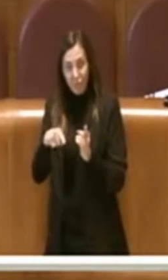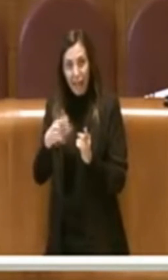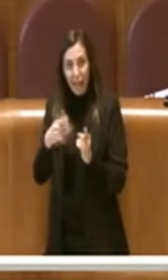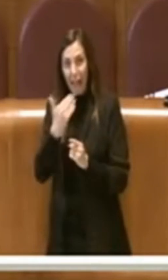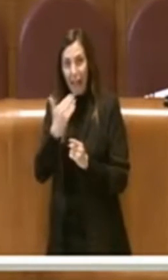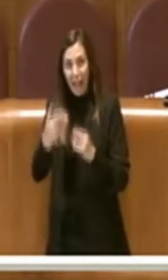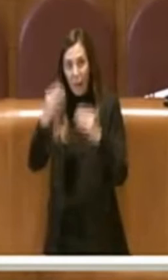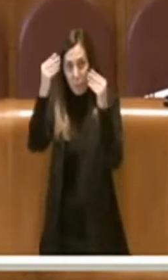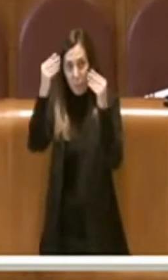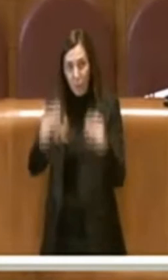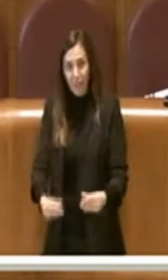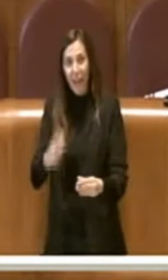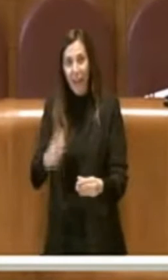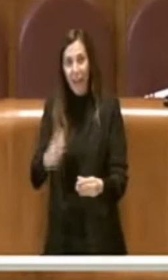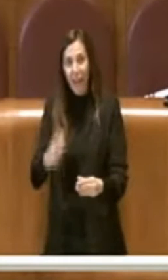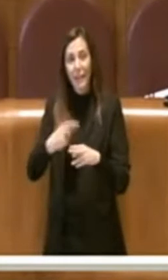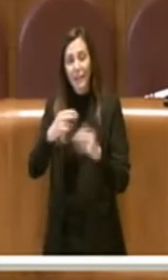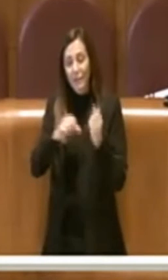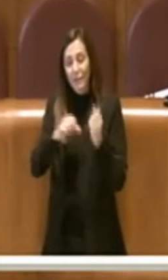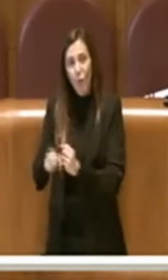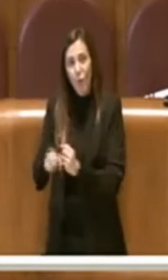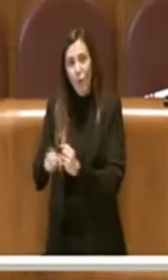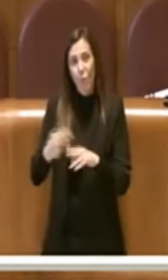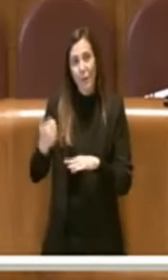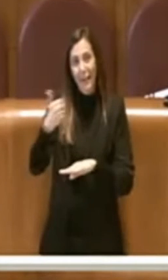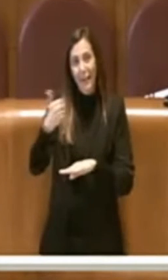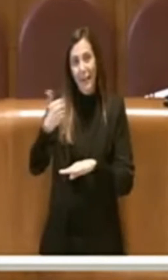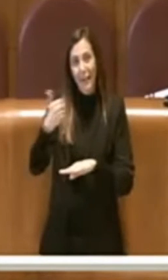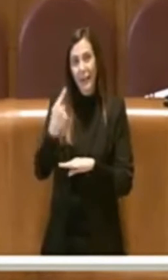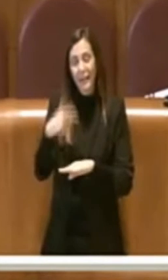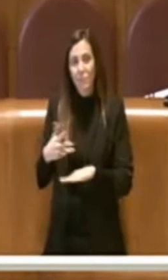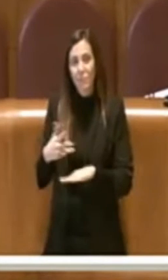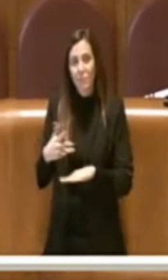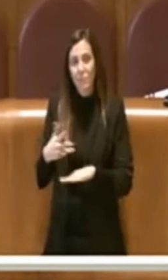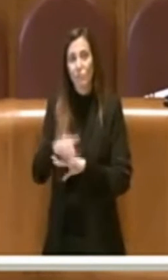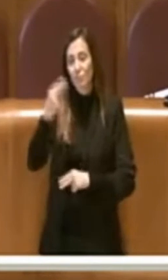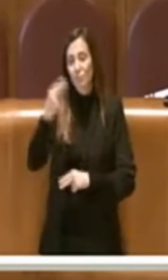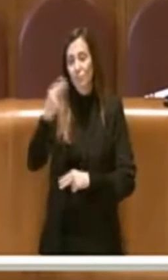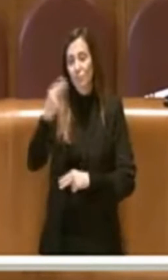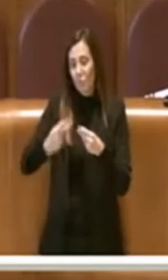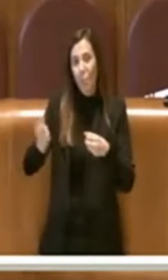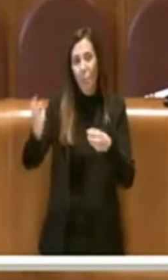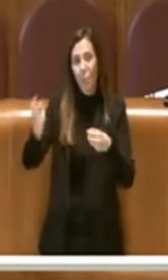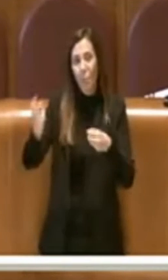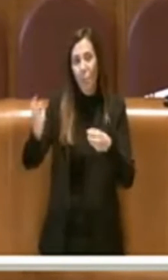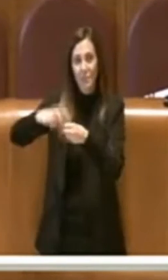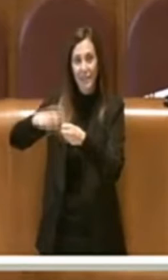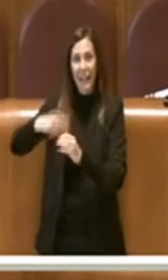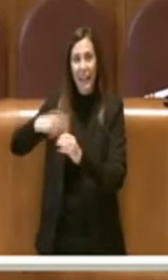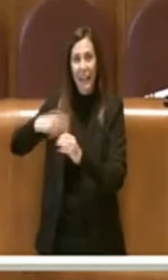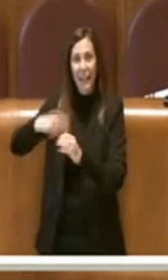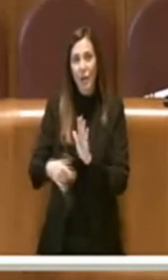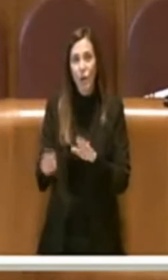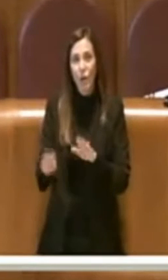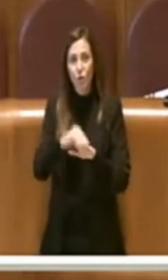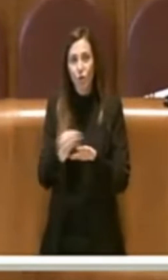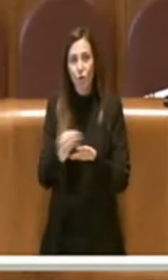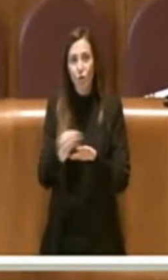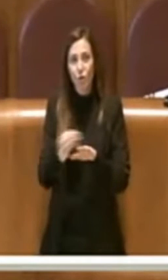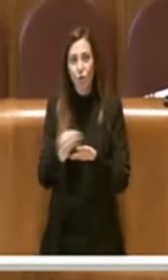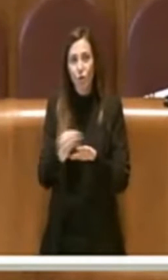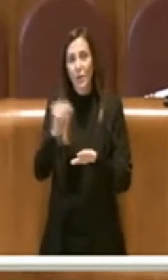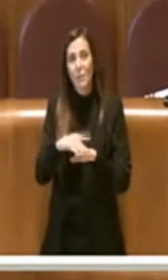istituzionale di Roma Capitale, l'introduzione del bilancio partecipativo ed infine l'aggiornamento